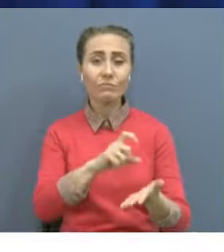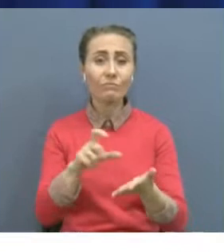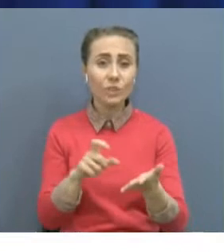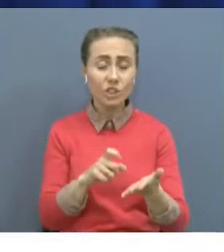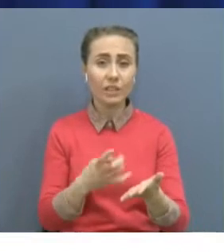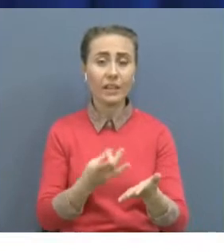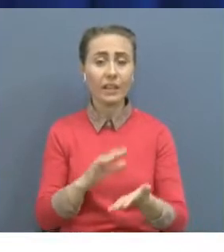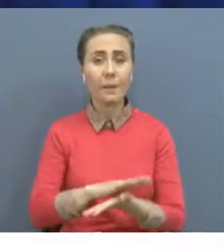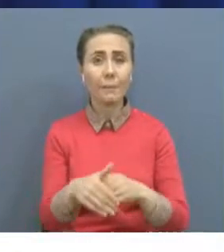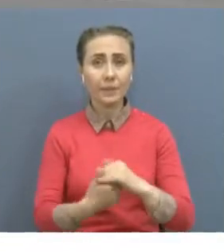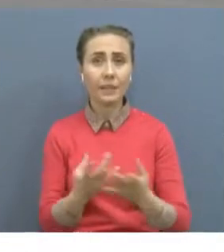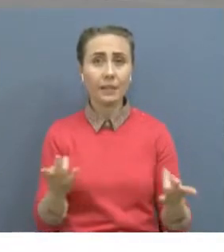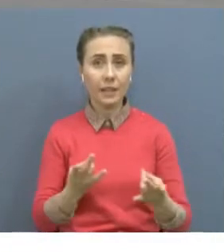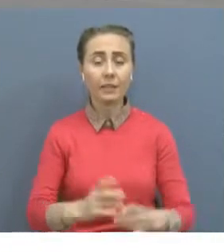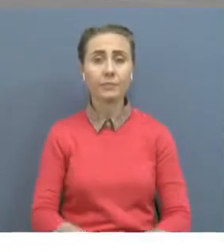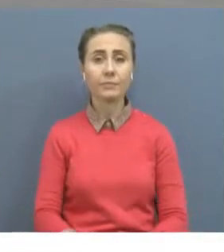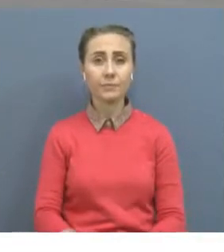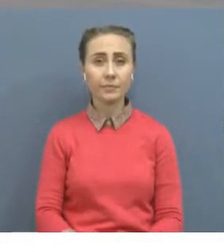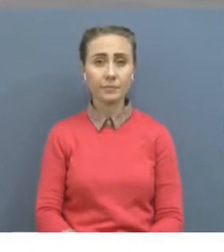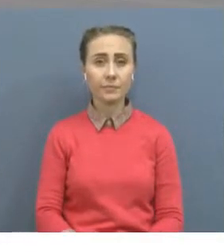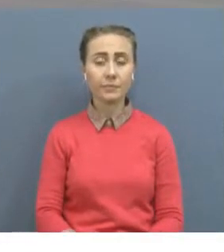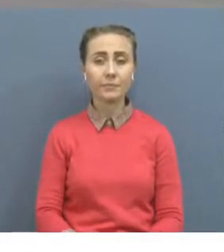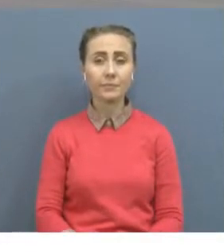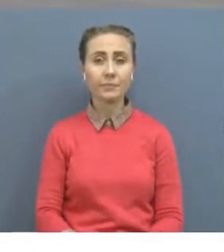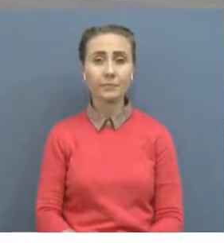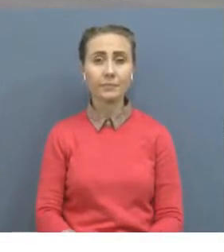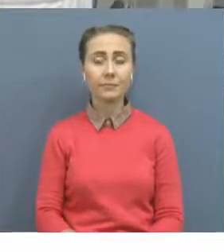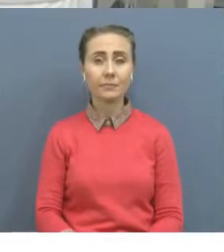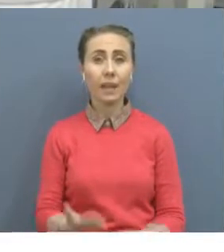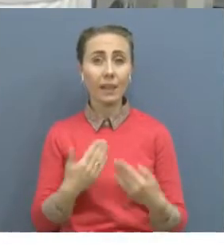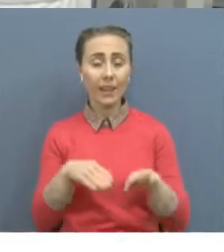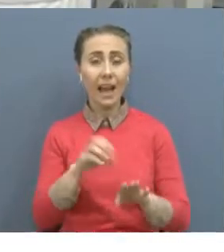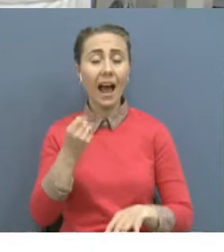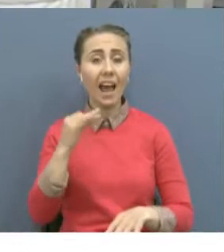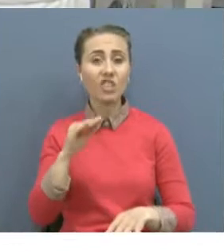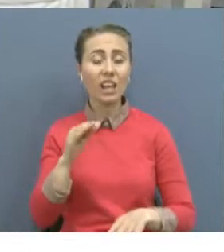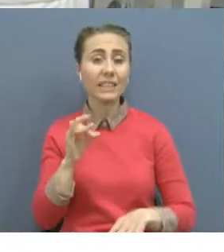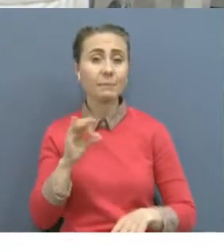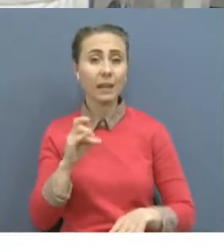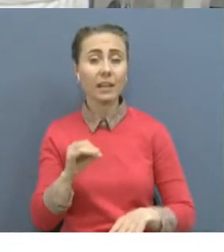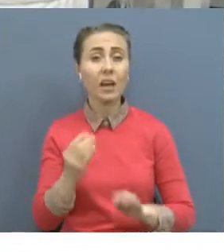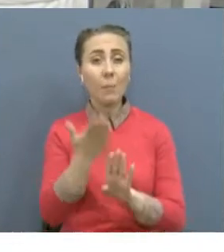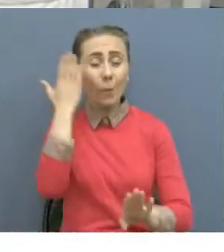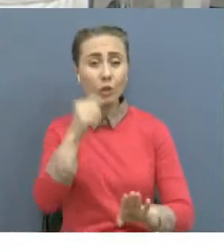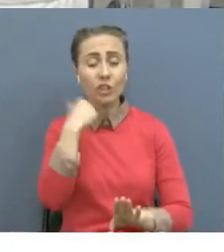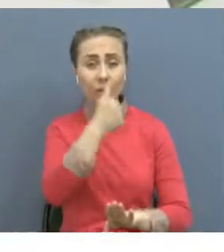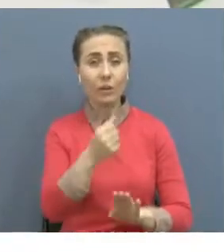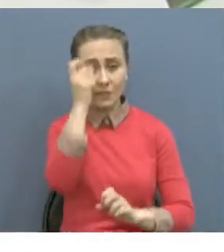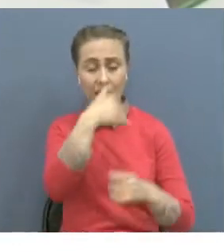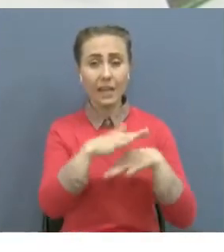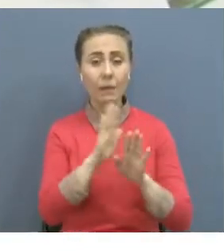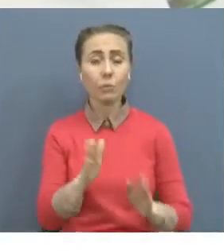шыққанда бетперде тағуға кенес береді. Сондая ғайжан Есміған Бетва бұйылдан бастап елімізде вирусолық мамандар дайындалатынын айтты.